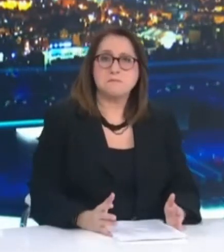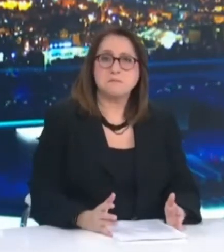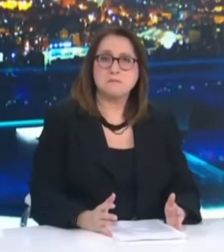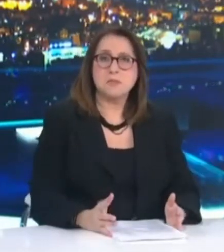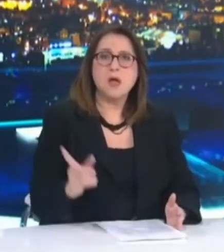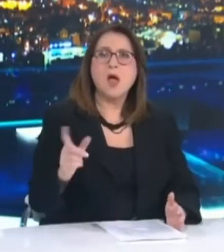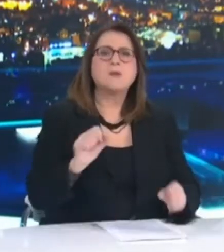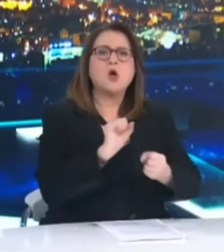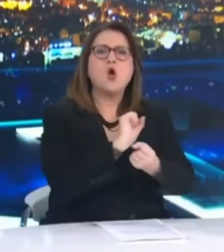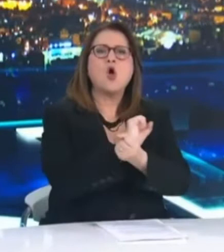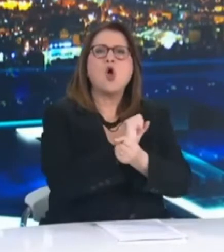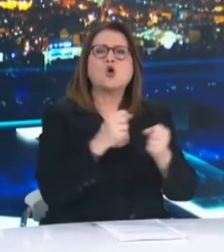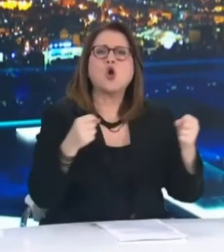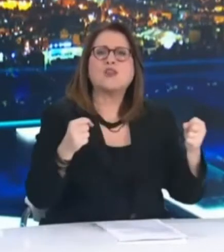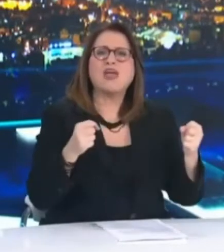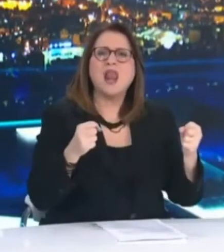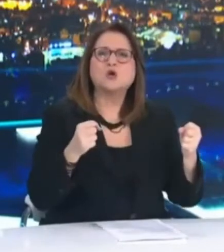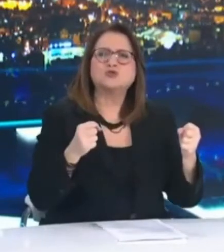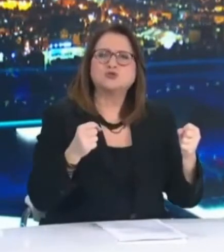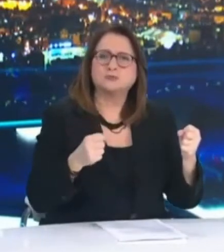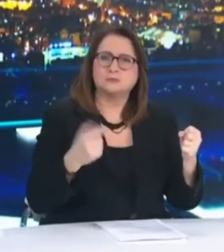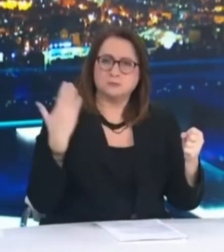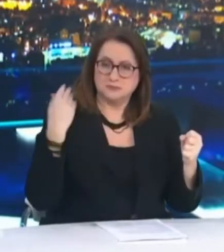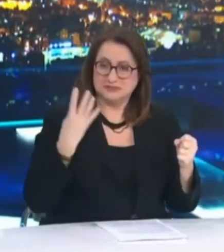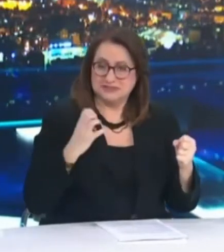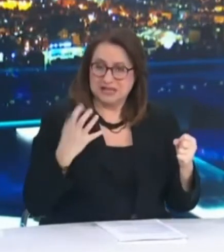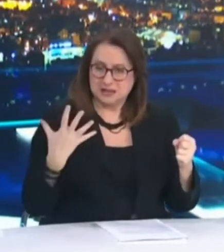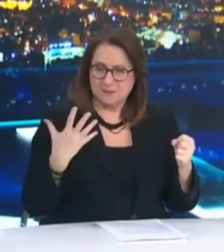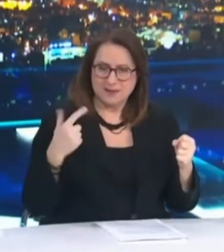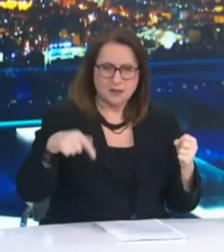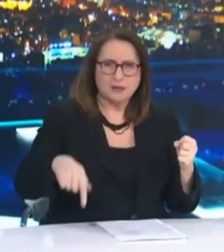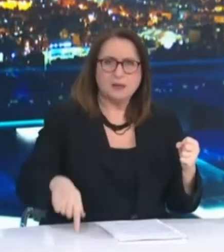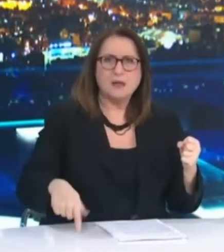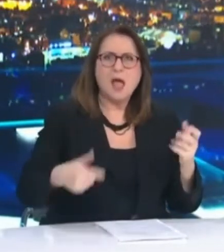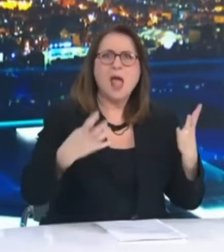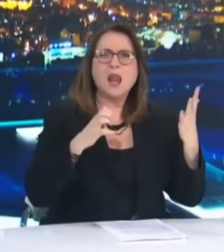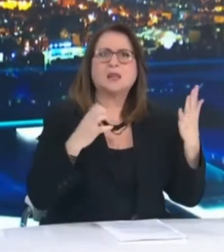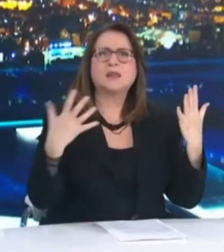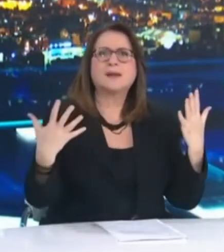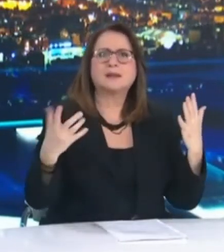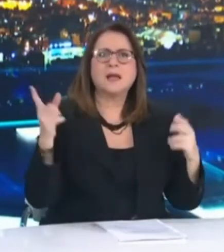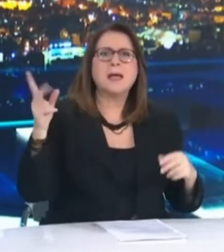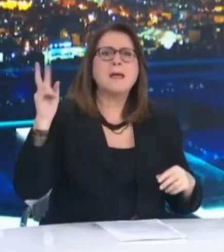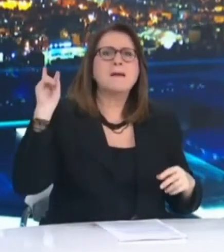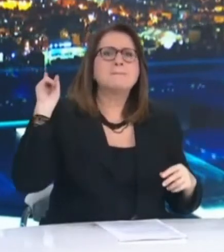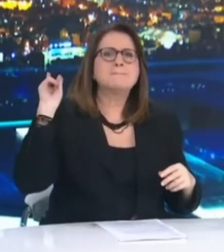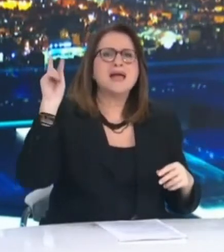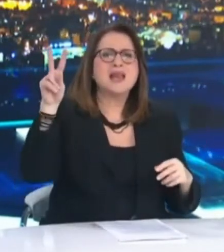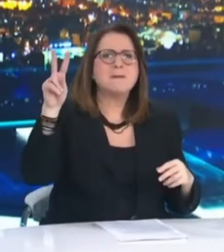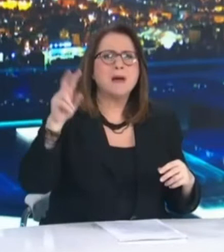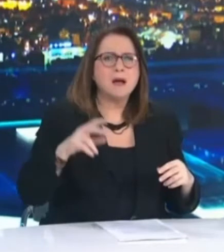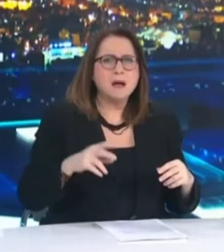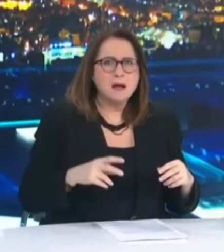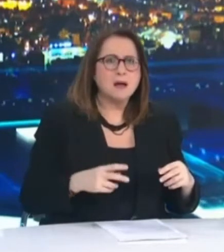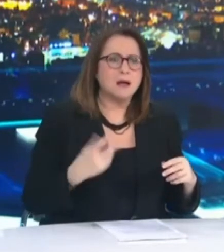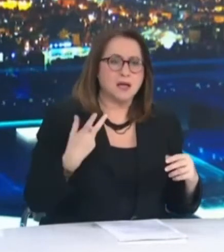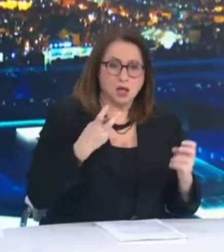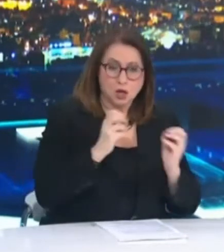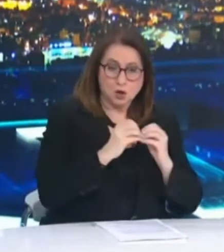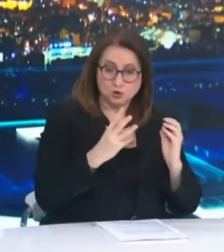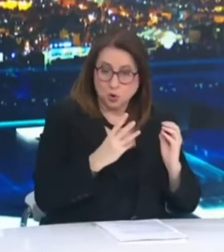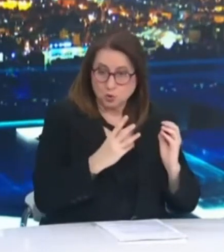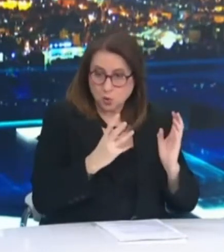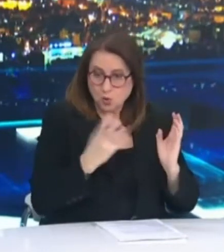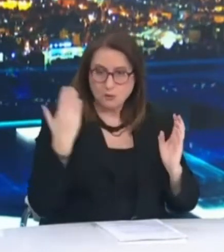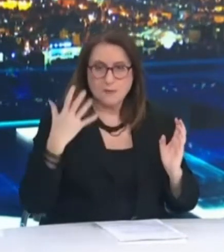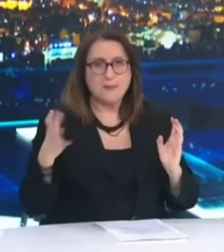Κοριδαλό από 45 στις 18 του μήνα σε 95 μέχρι χθες, στο Πέραμα από 28 σε 50, στη Νίκη από 64 σε 70